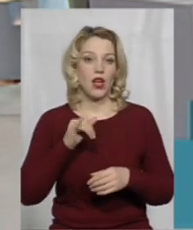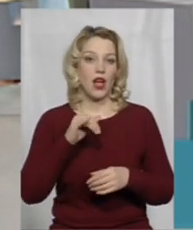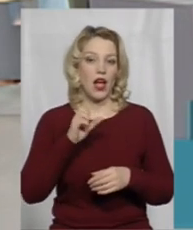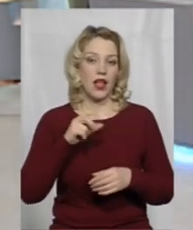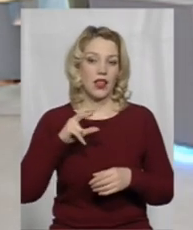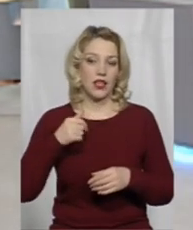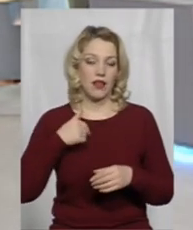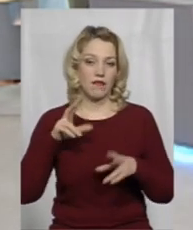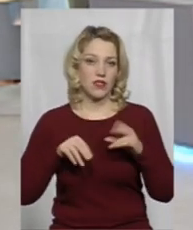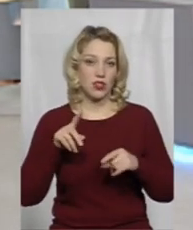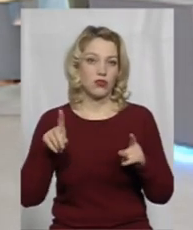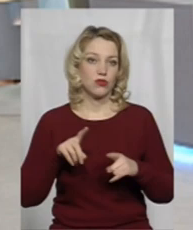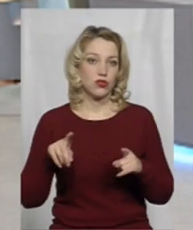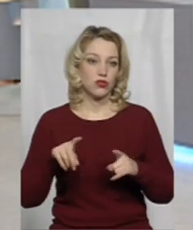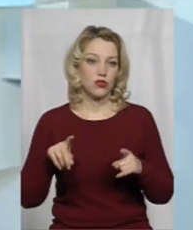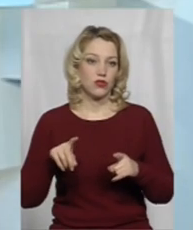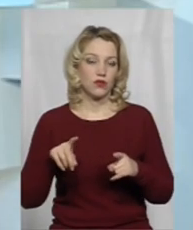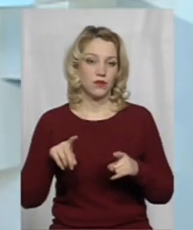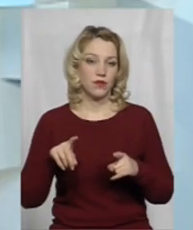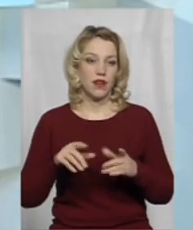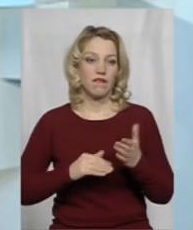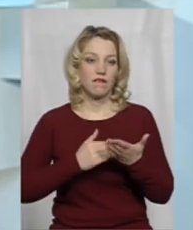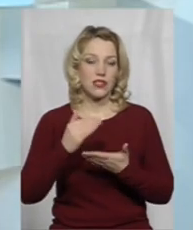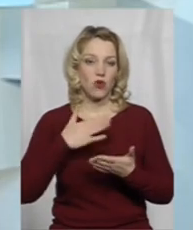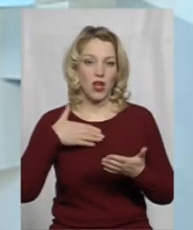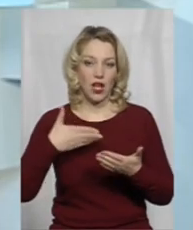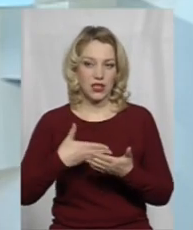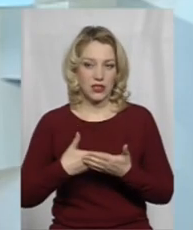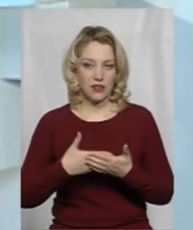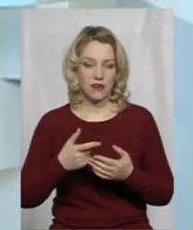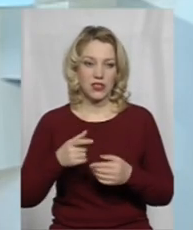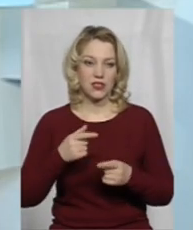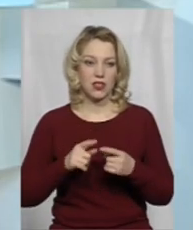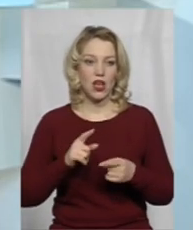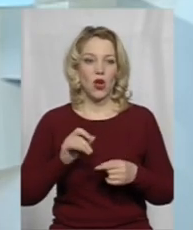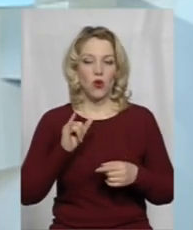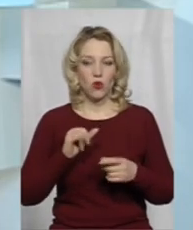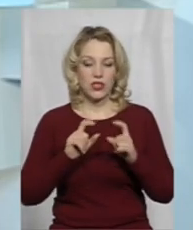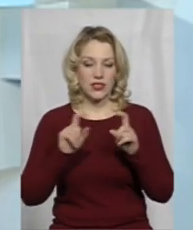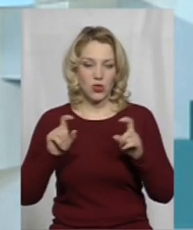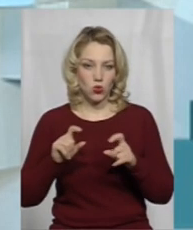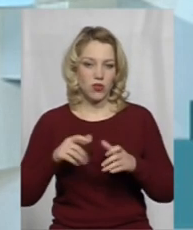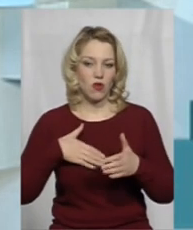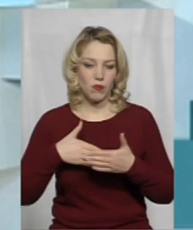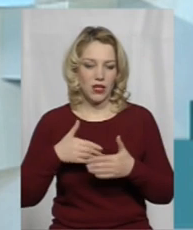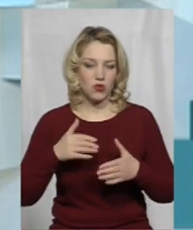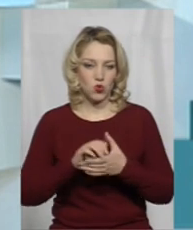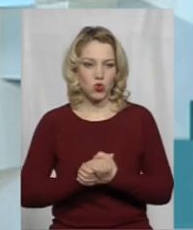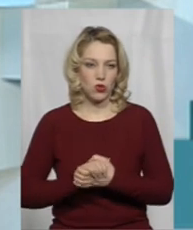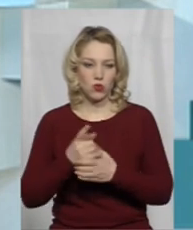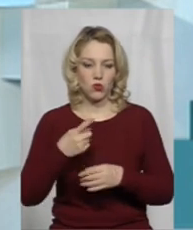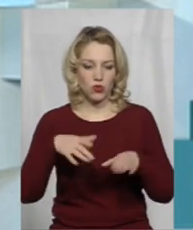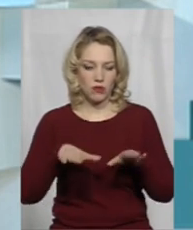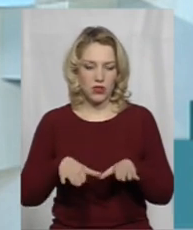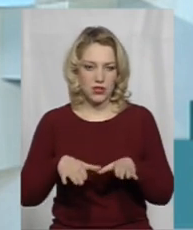рахую, що досить таки висока активність інститутів громадянського суспільства, тому що фактично одне місце